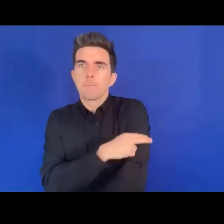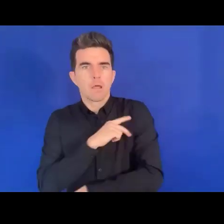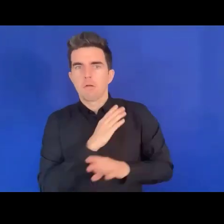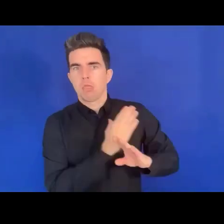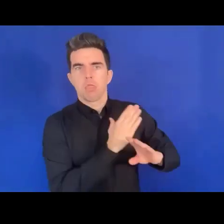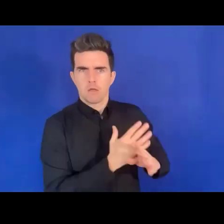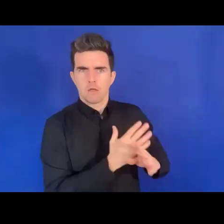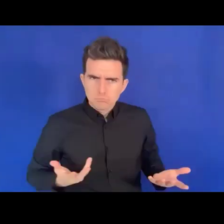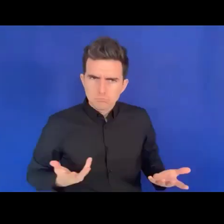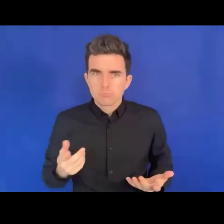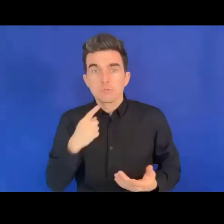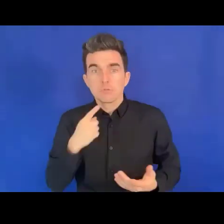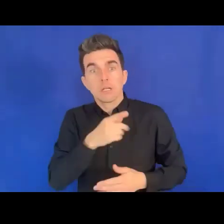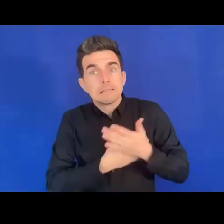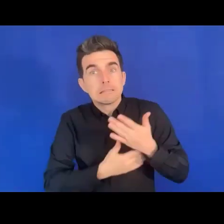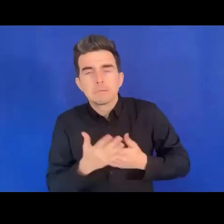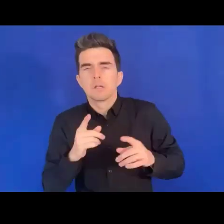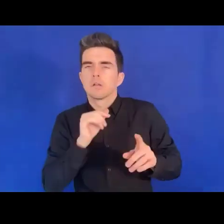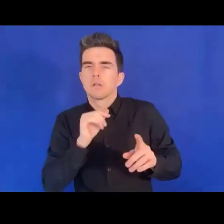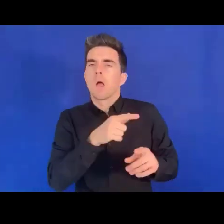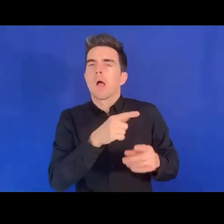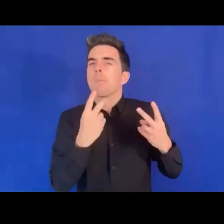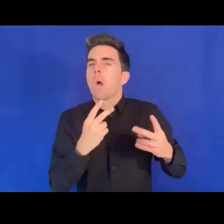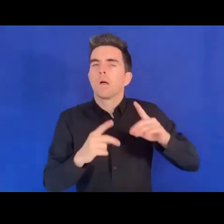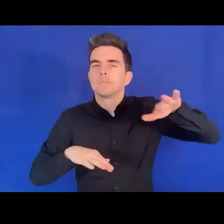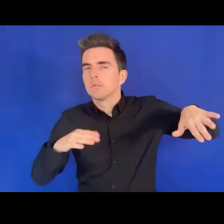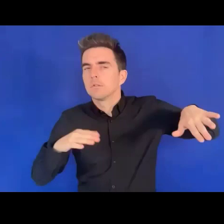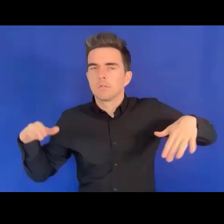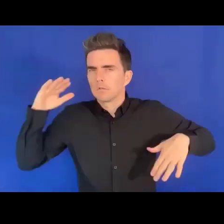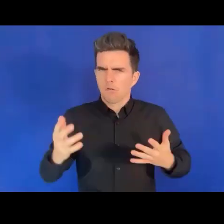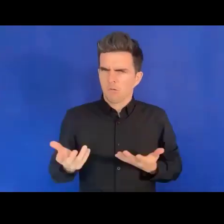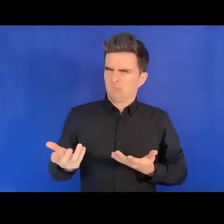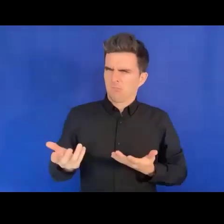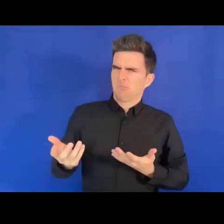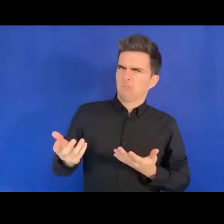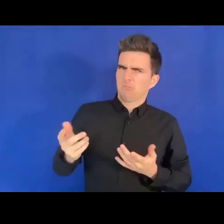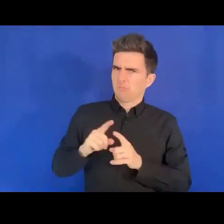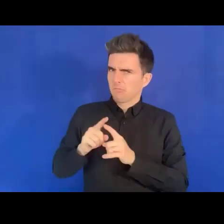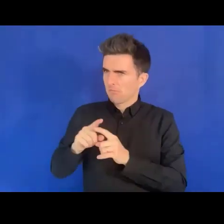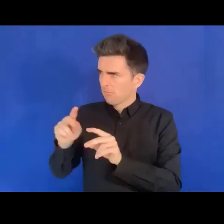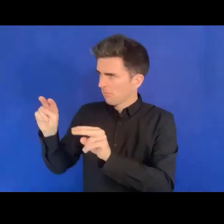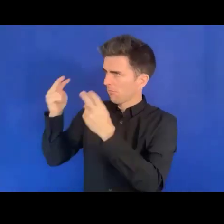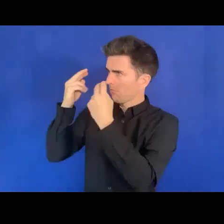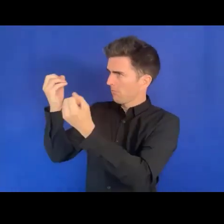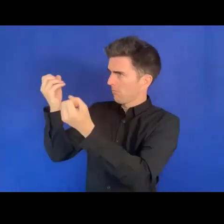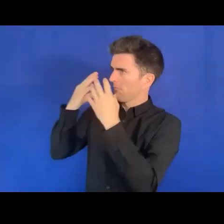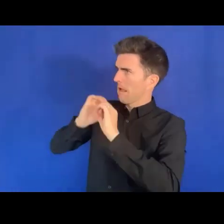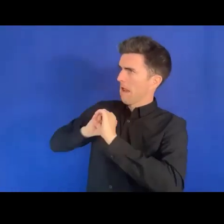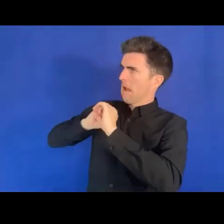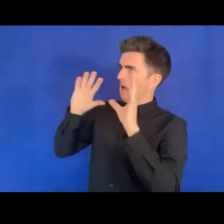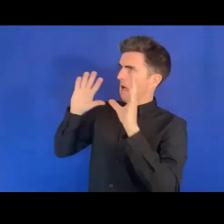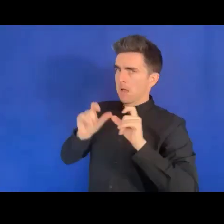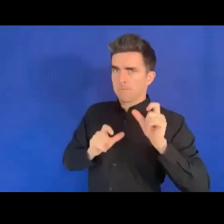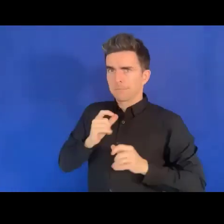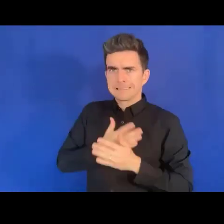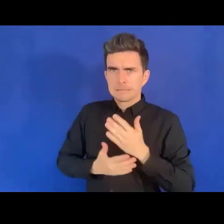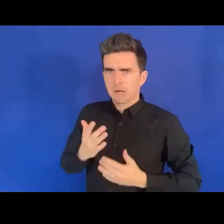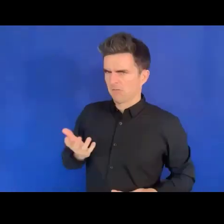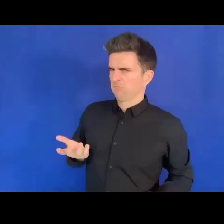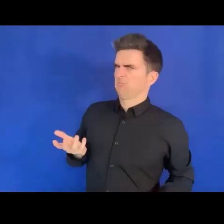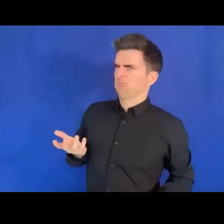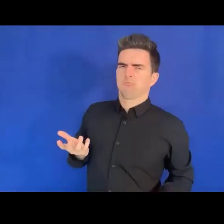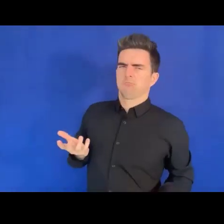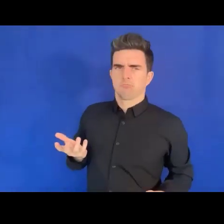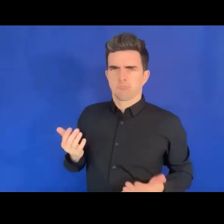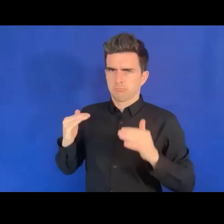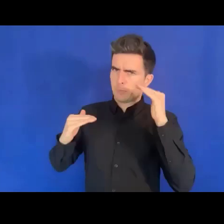Alors, il nous le disait cela en face. Et j'ai même eu des discussions avec des médecins parce qu'il nous disait, non, ce n'est pas éthique.